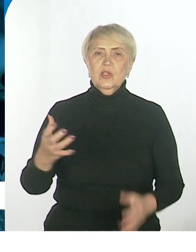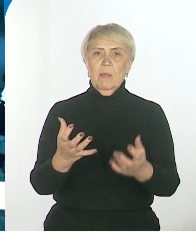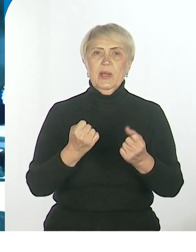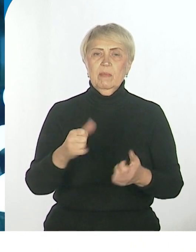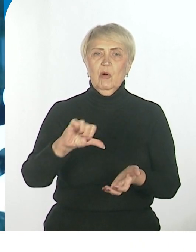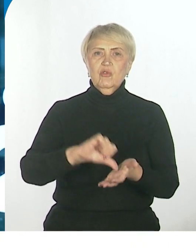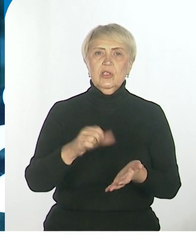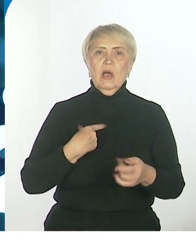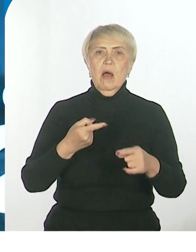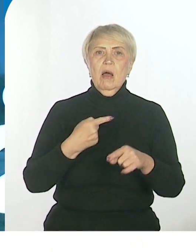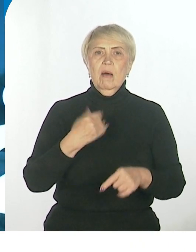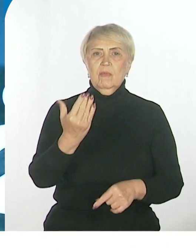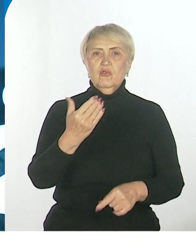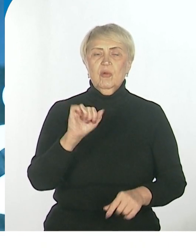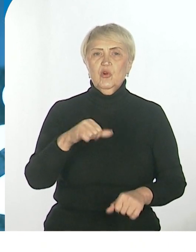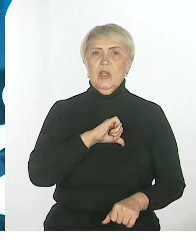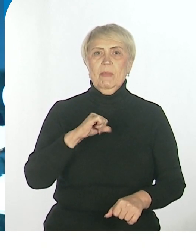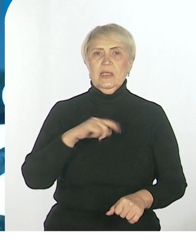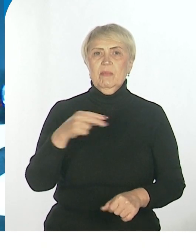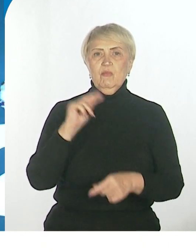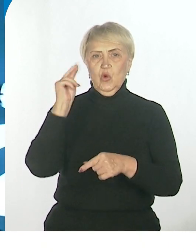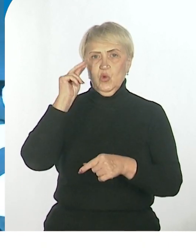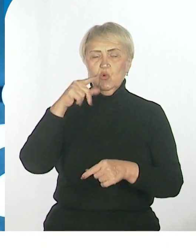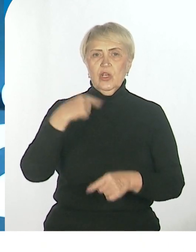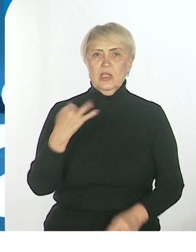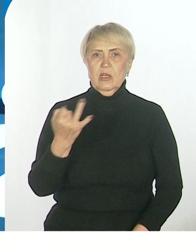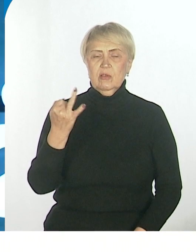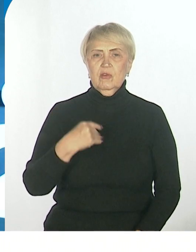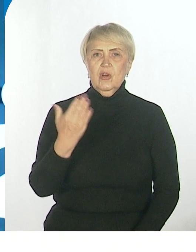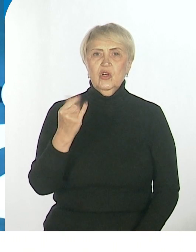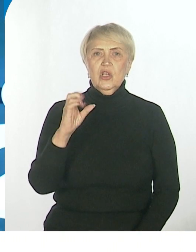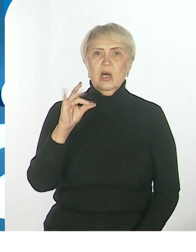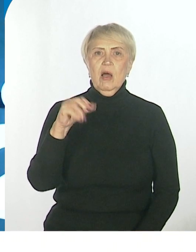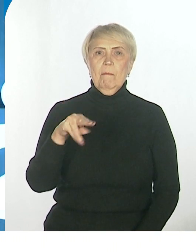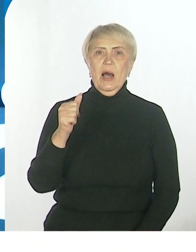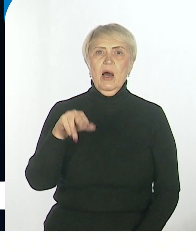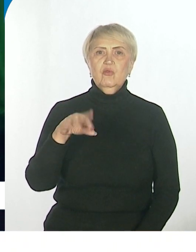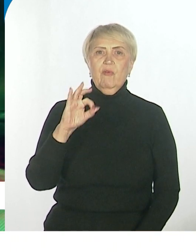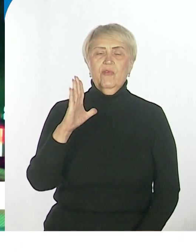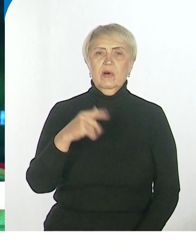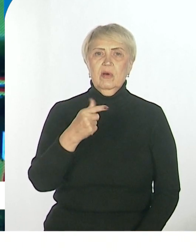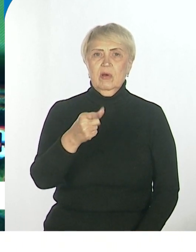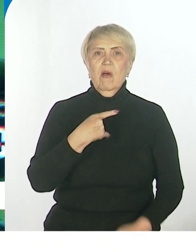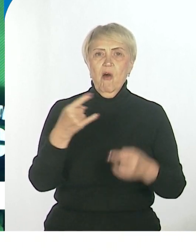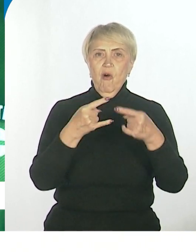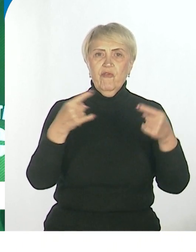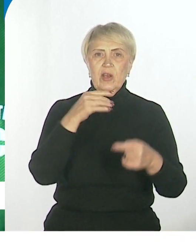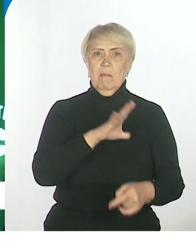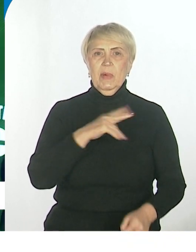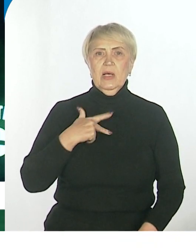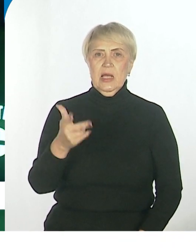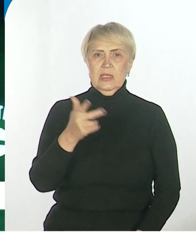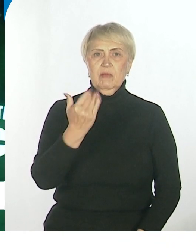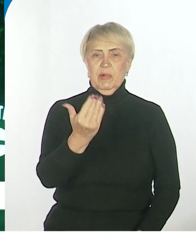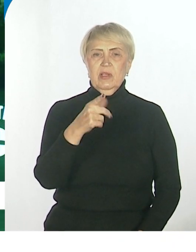которым по самим можно изучать историю, да, это Владимир Ильич Шарпатов, да, фильм «Кандагар» снят про него, я скажу честно,